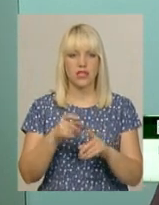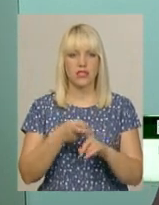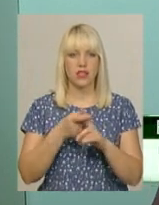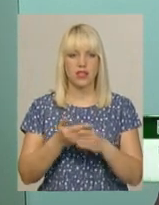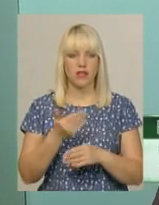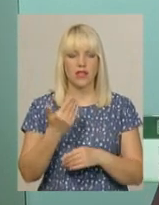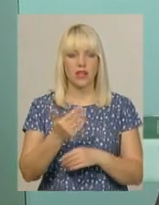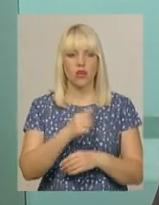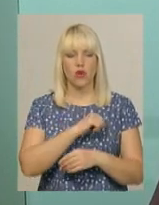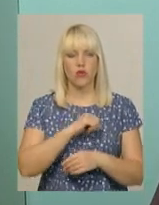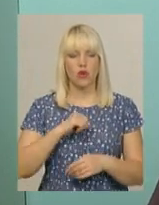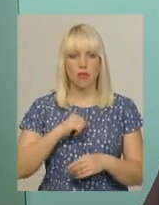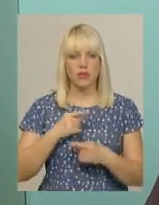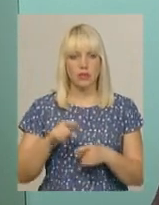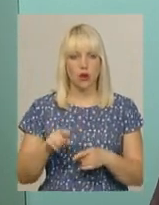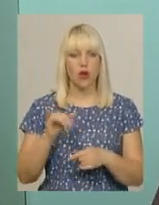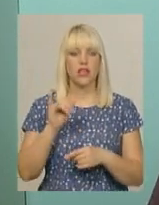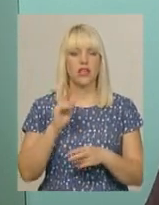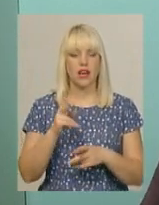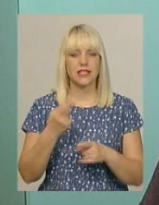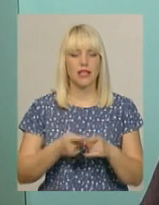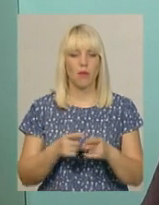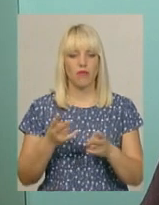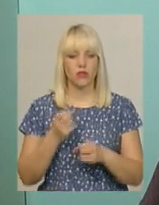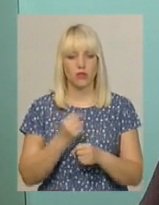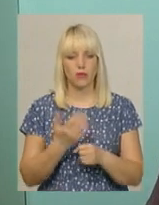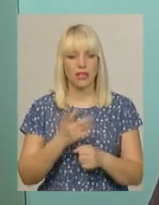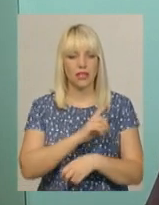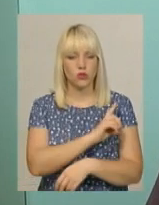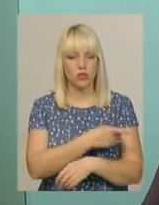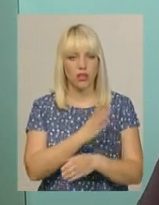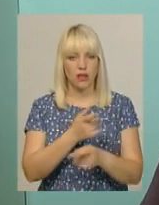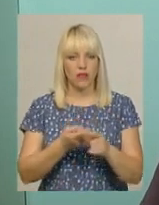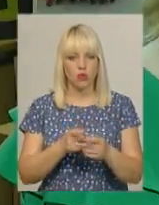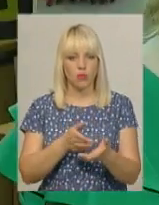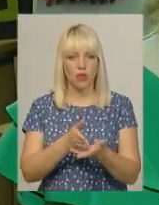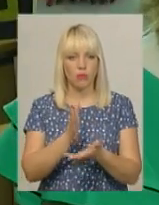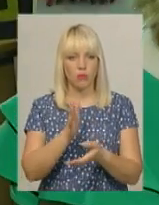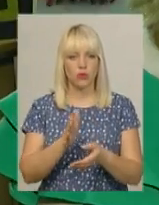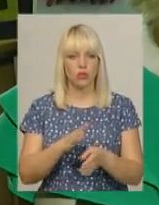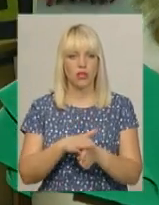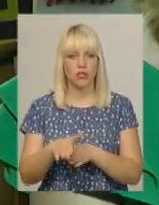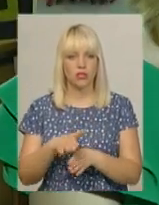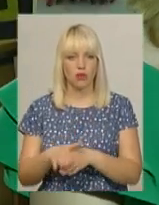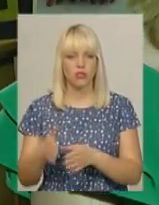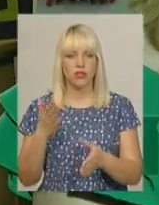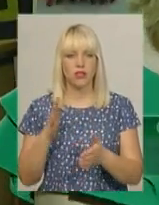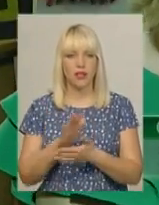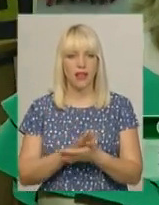вони мають все зробити, які зусилля вони в цьому напрямку будуть реалізовувати. Надалі, якщо